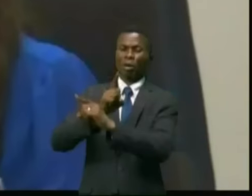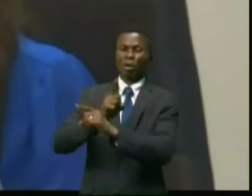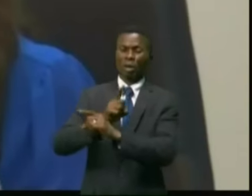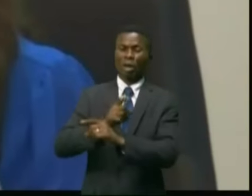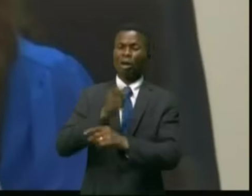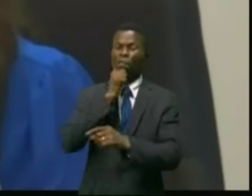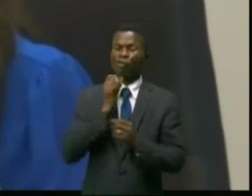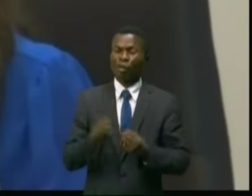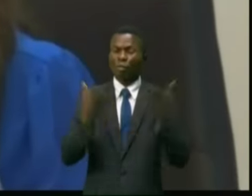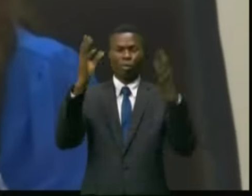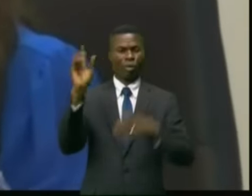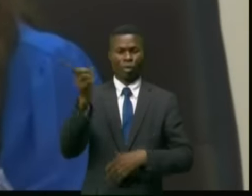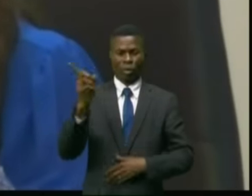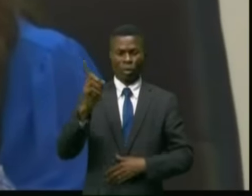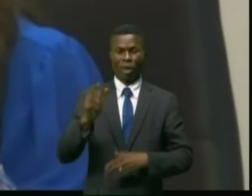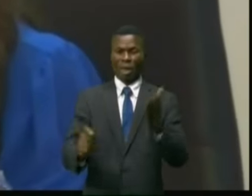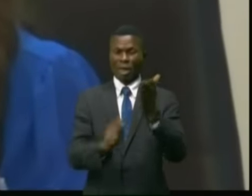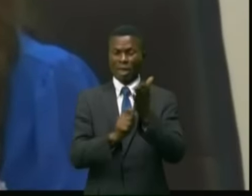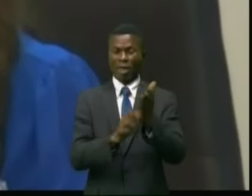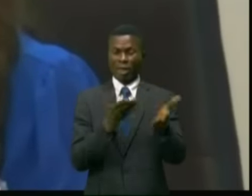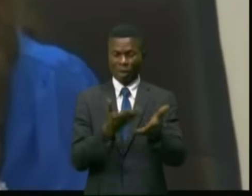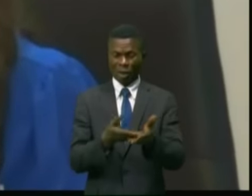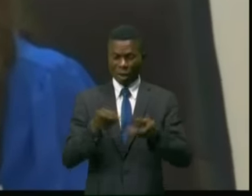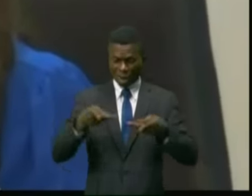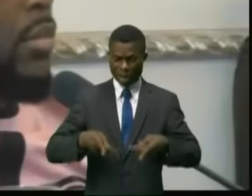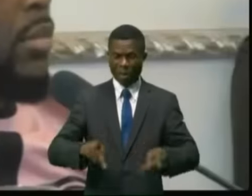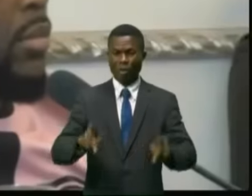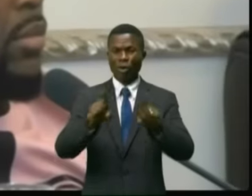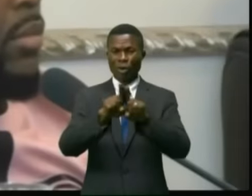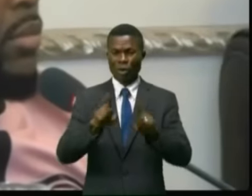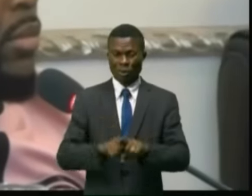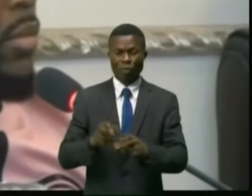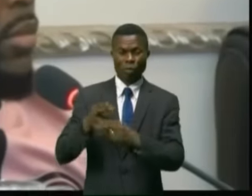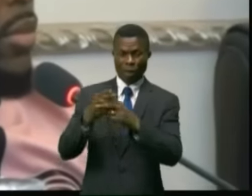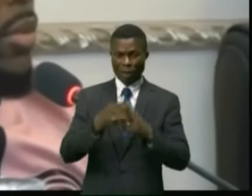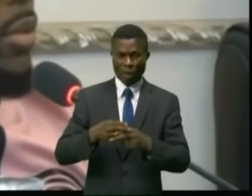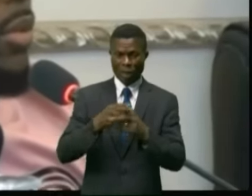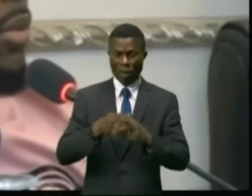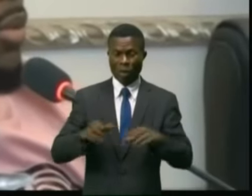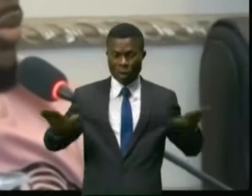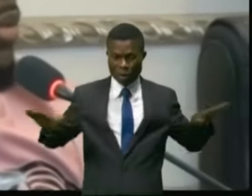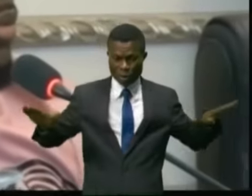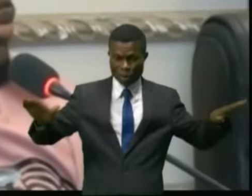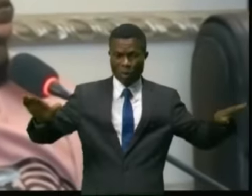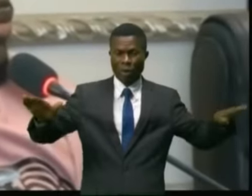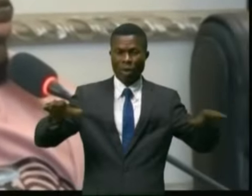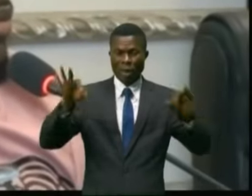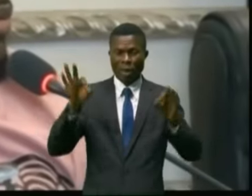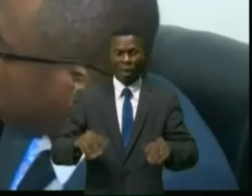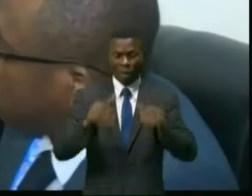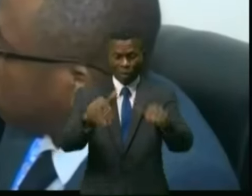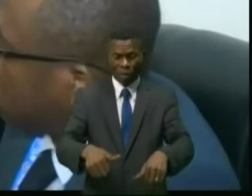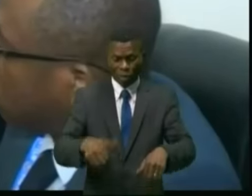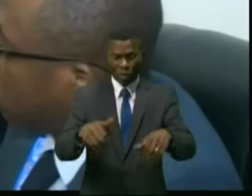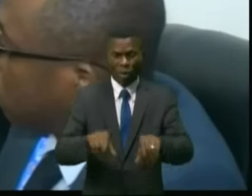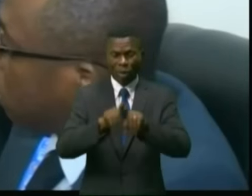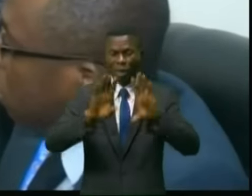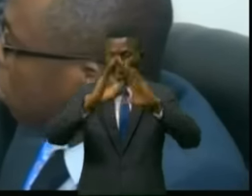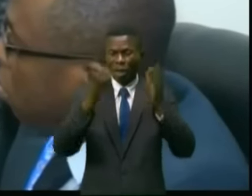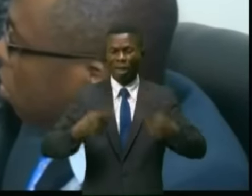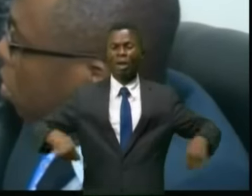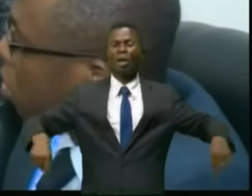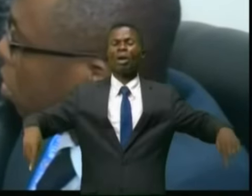incendies. Cette technologie permettra aussi la surveillance aérienne des terres agricoles et de tout l